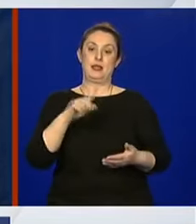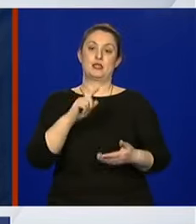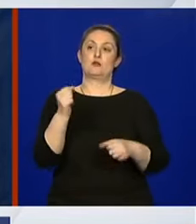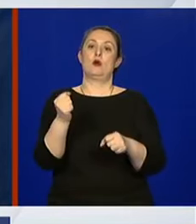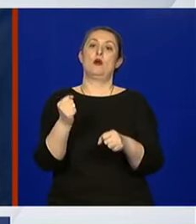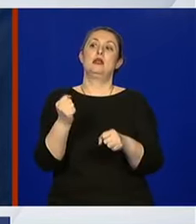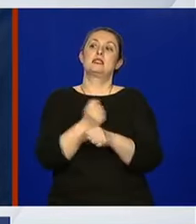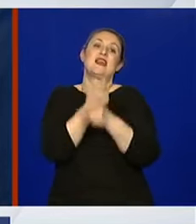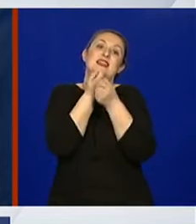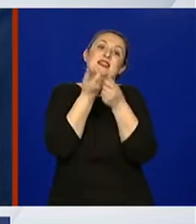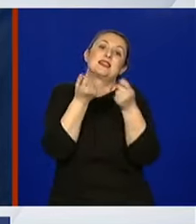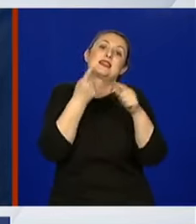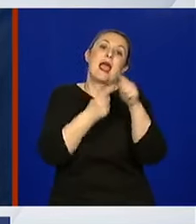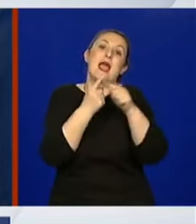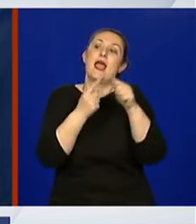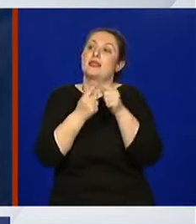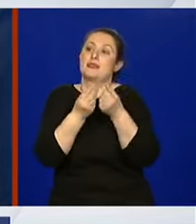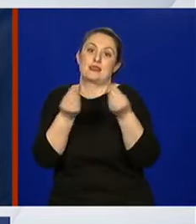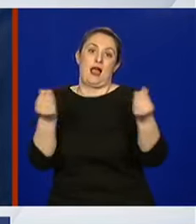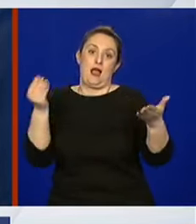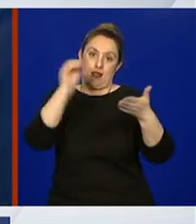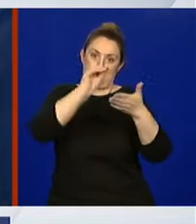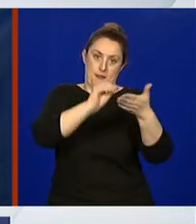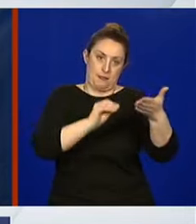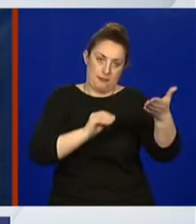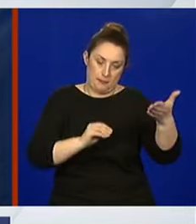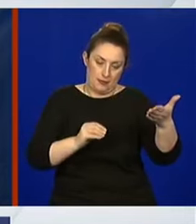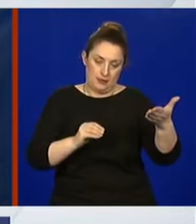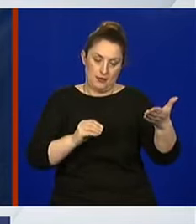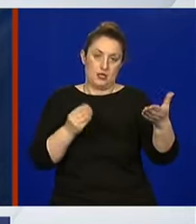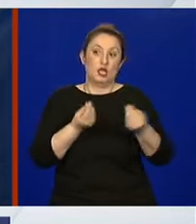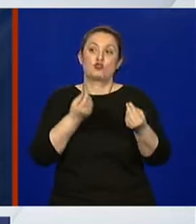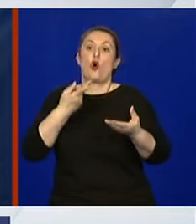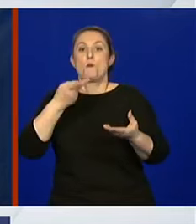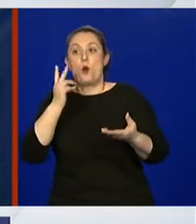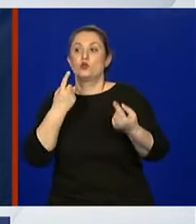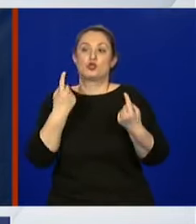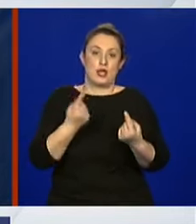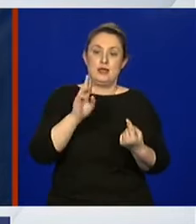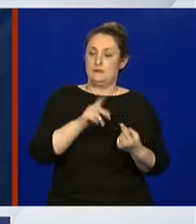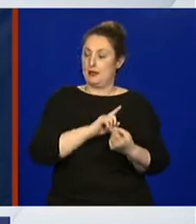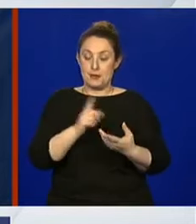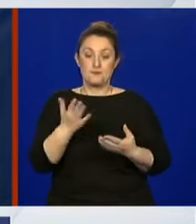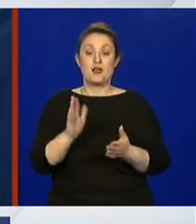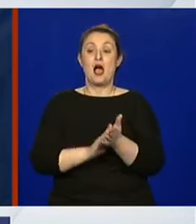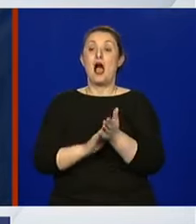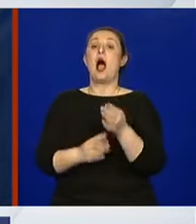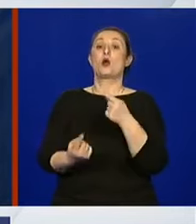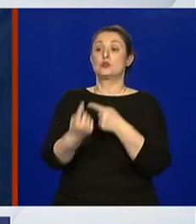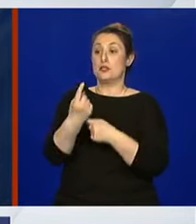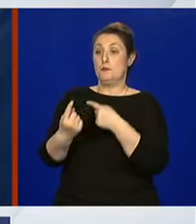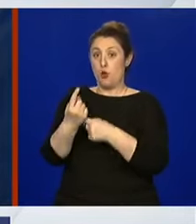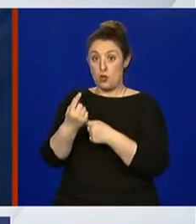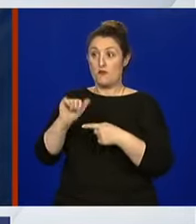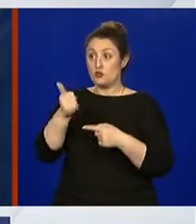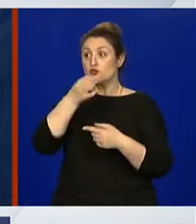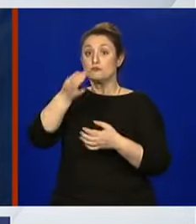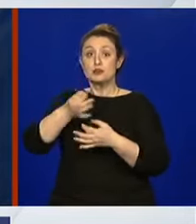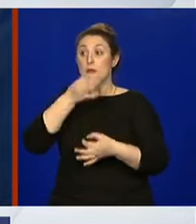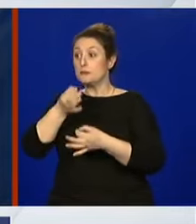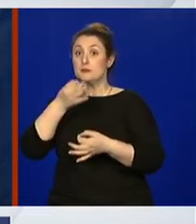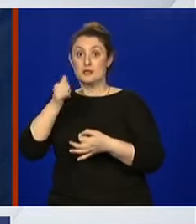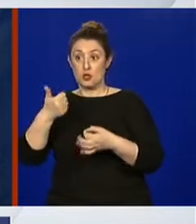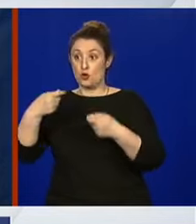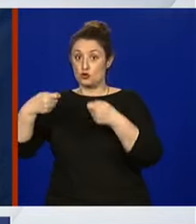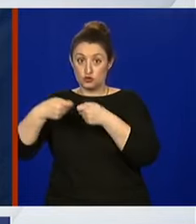detalje i sve mogućnosti koje postoje. Ako se pojavi više pitanja u tom